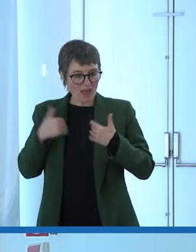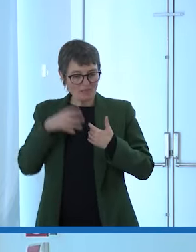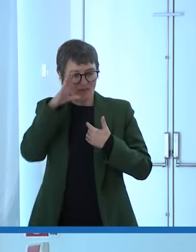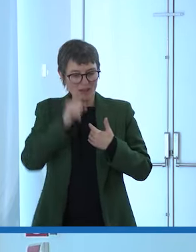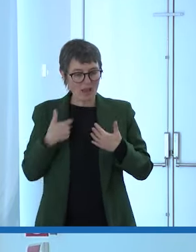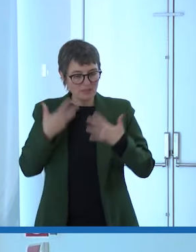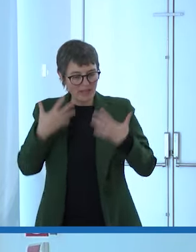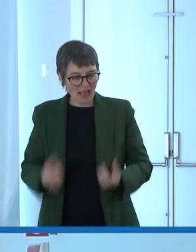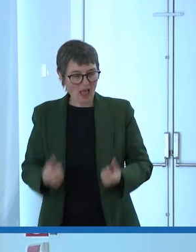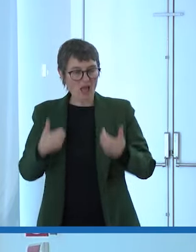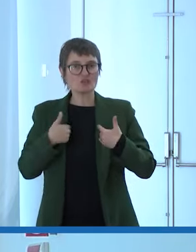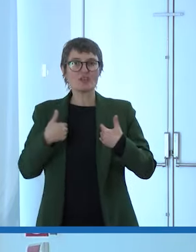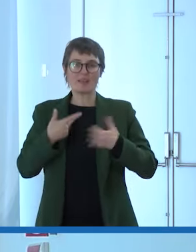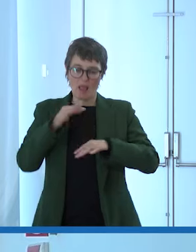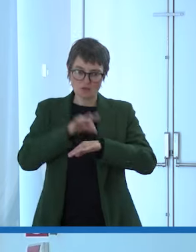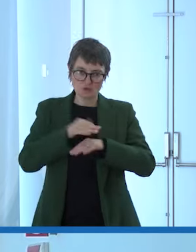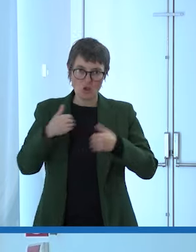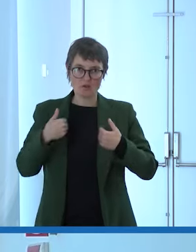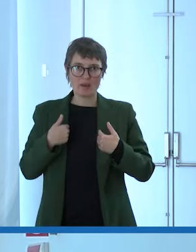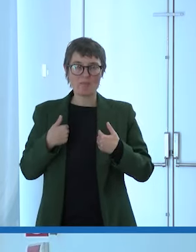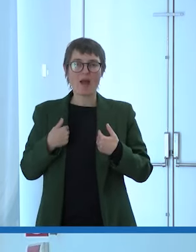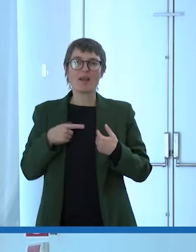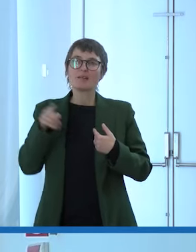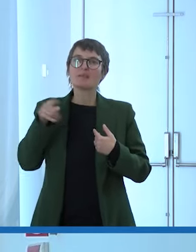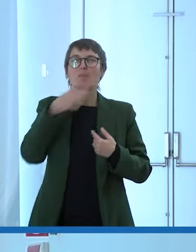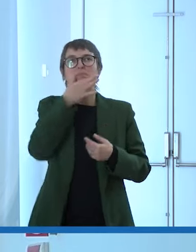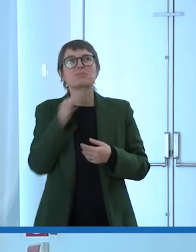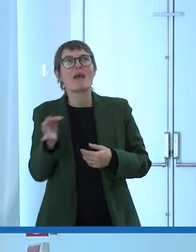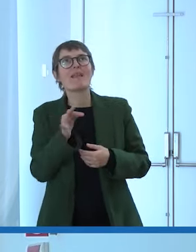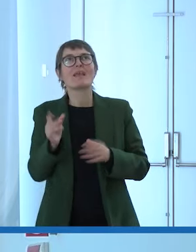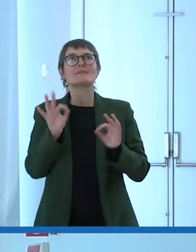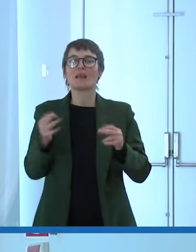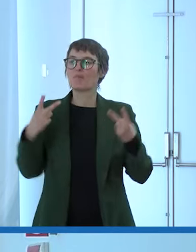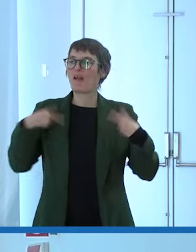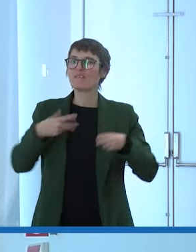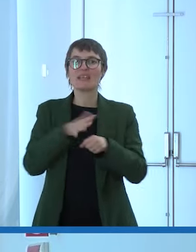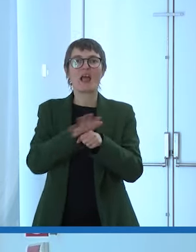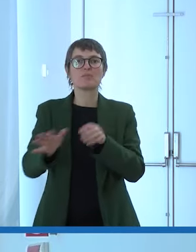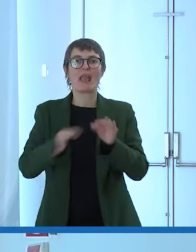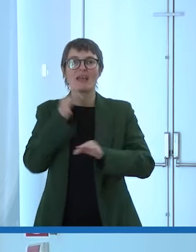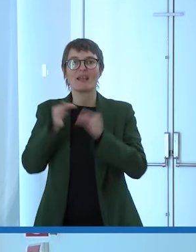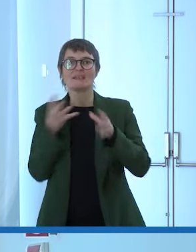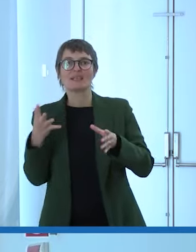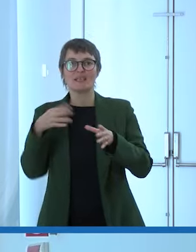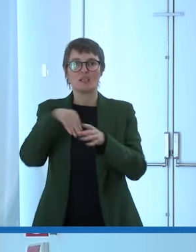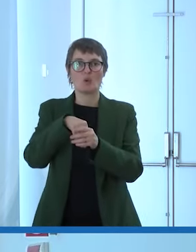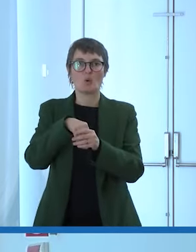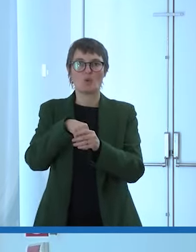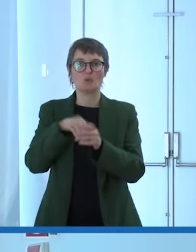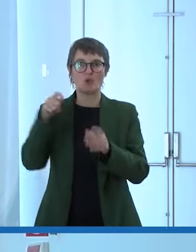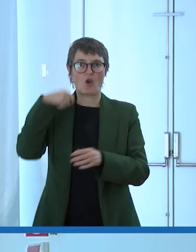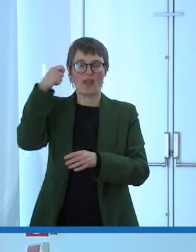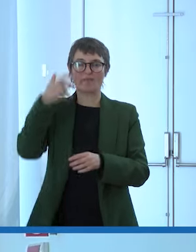la malattia per lei la bellezza di vivere una vita piena è inclusione il video ricco di ironia e